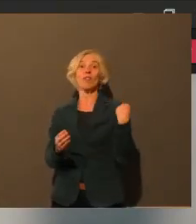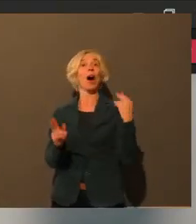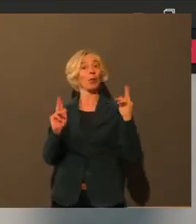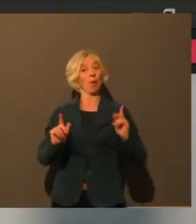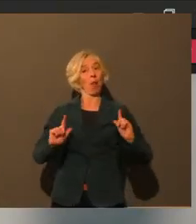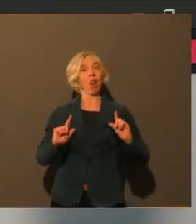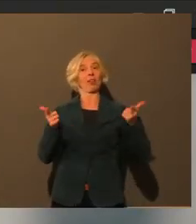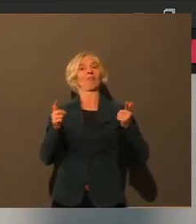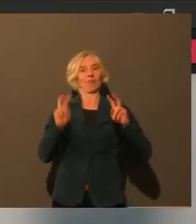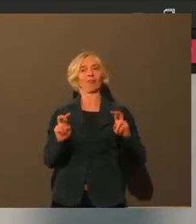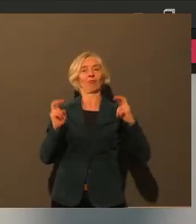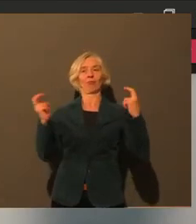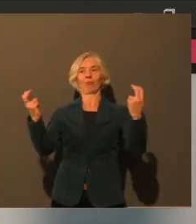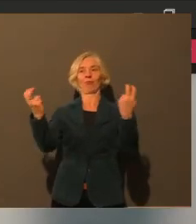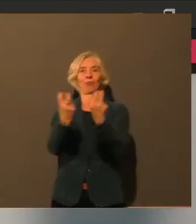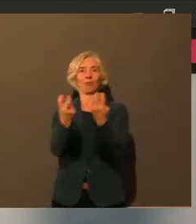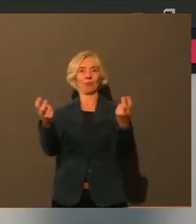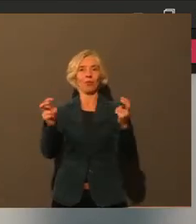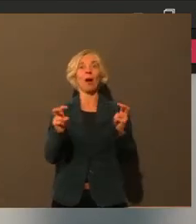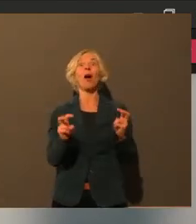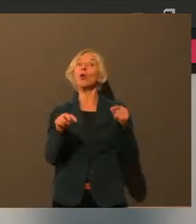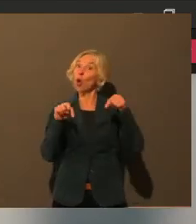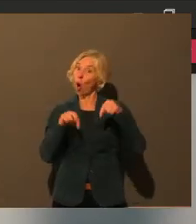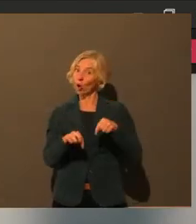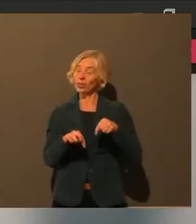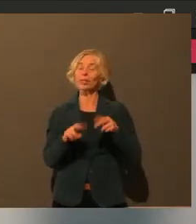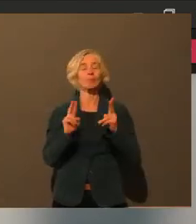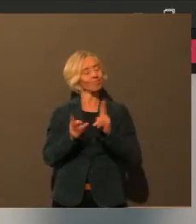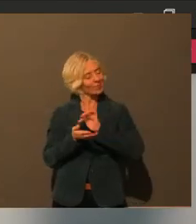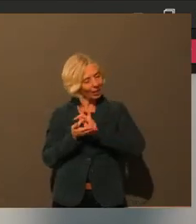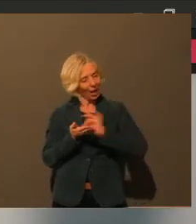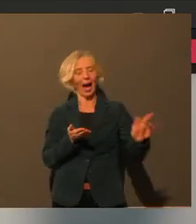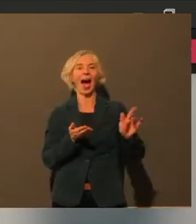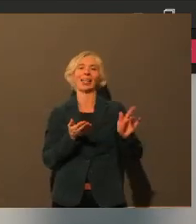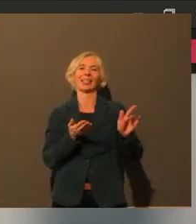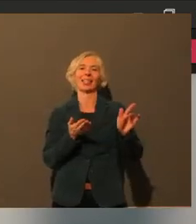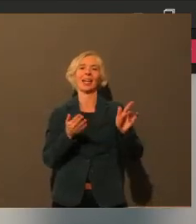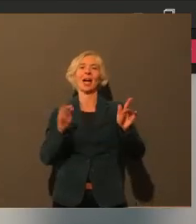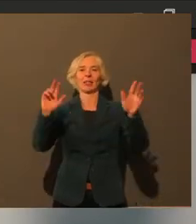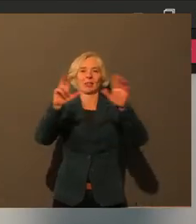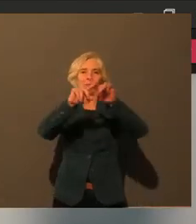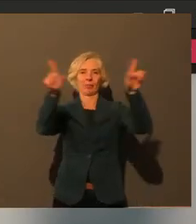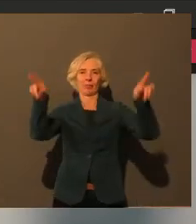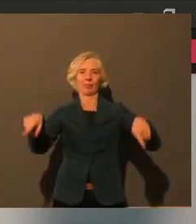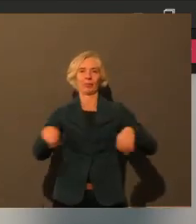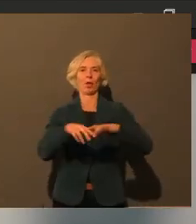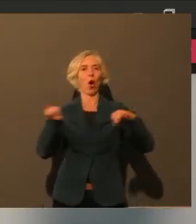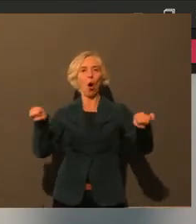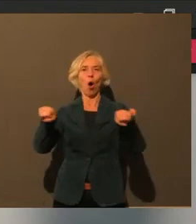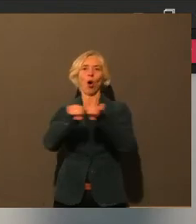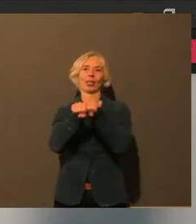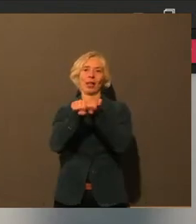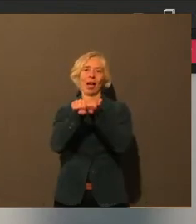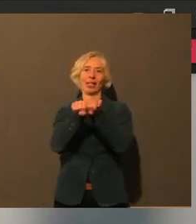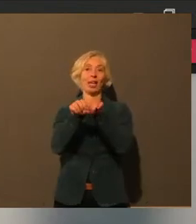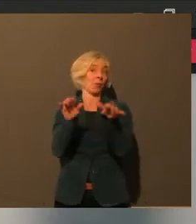Inzidenzwerte, die Ausgangssperre, die weitergehenden Kontaktbeschränkungen lassen ja auch überhaupt gar nichts anderes